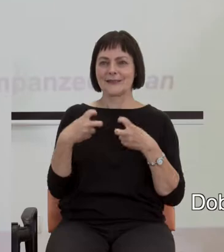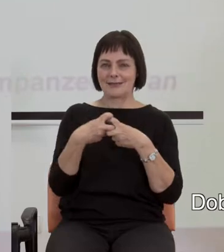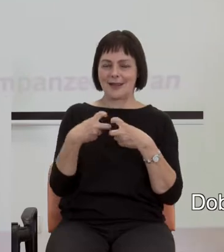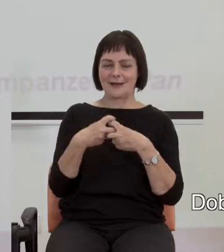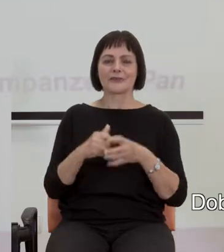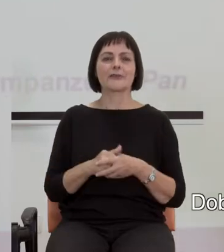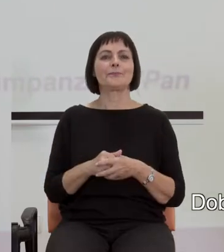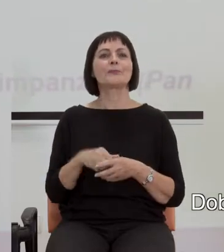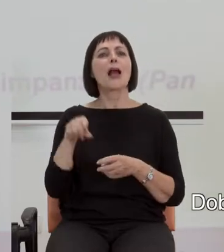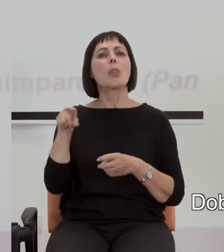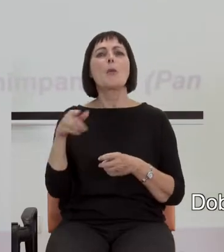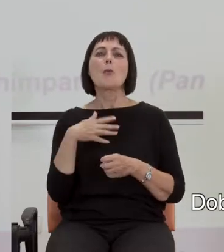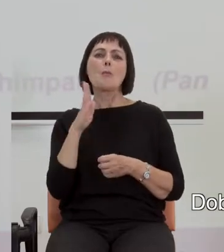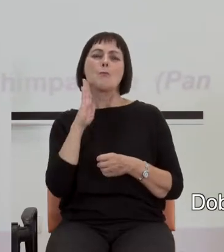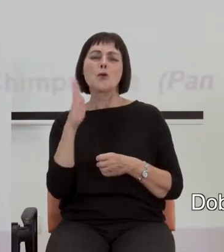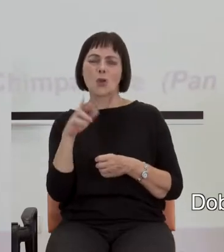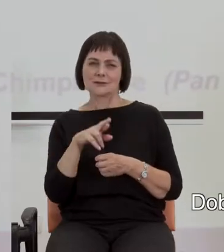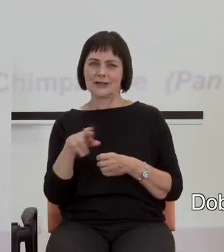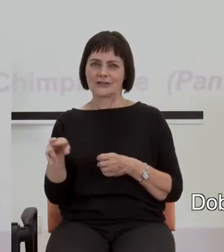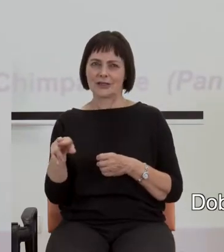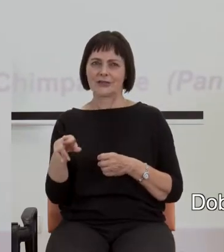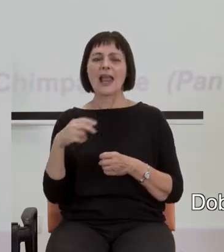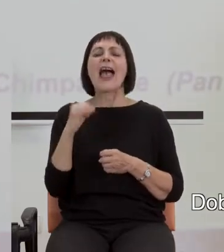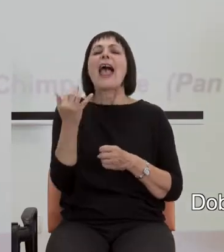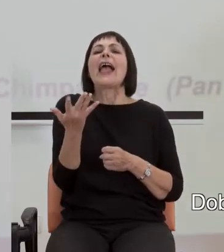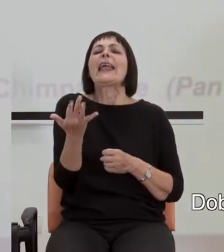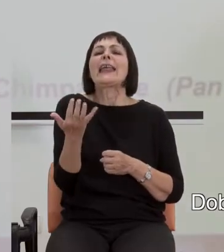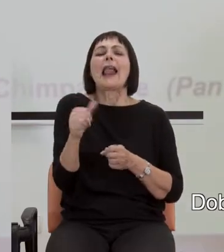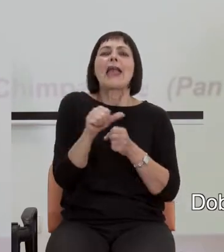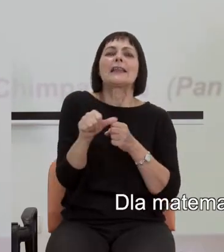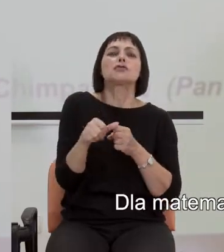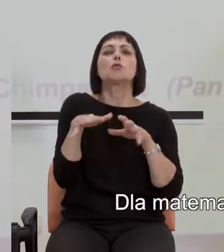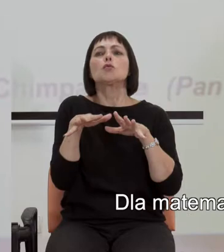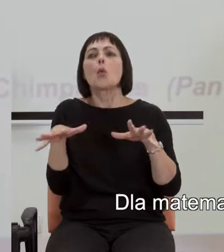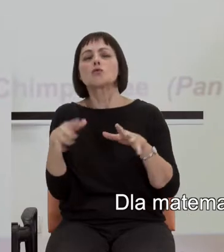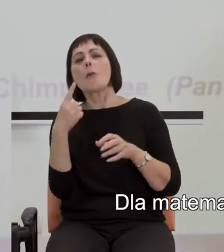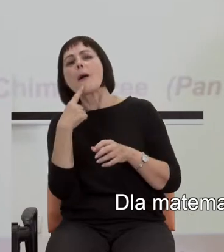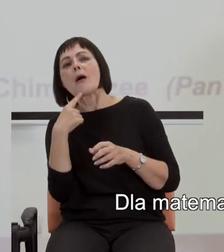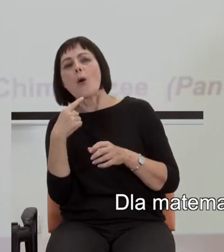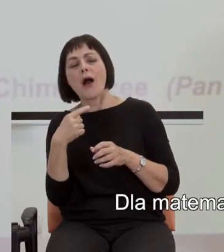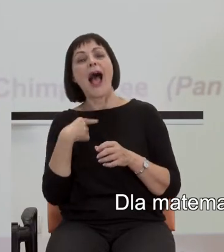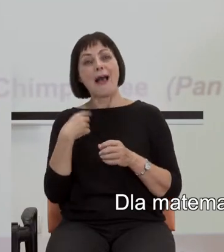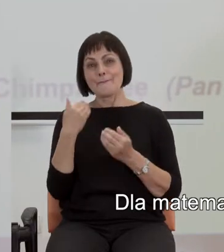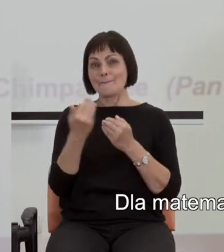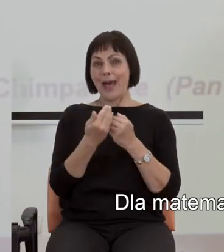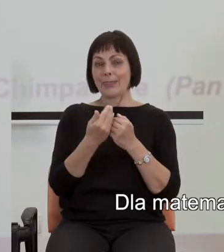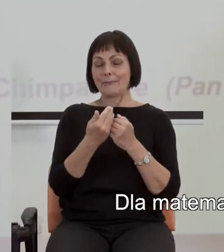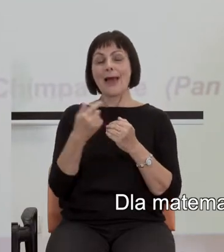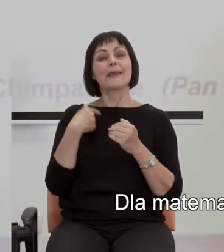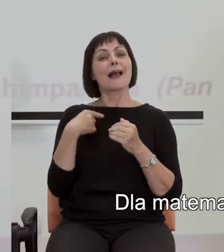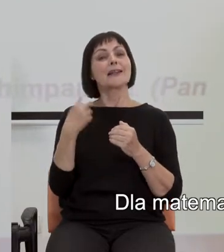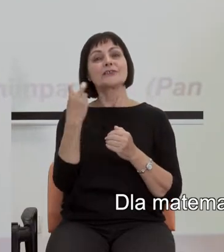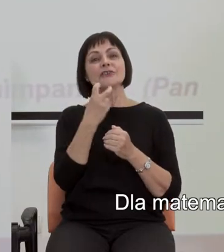No dobrze, ale to były bardzo proste rzeczy. Ile czegoś jest, jak dużo. Dla matematyki interesujące są jednak